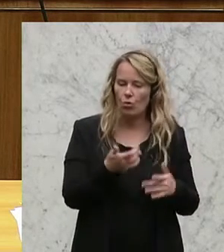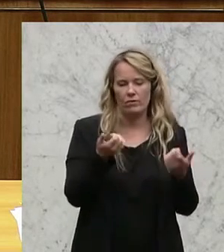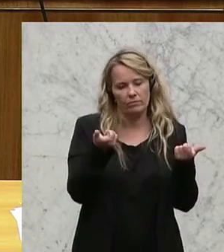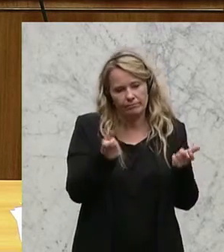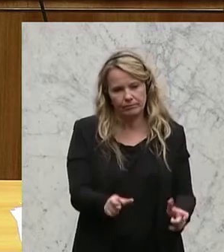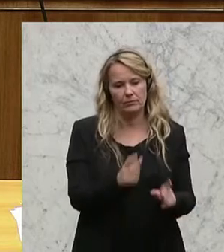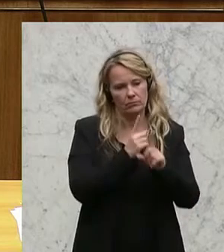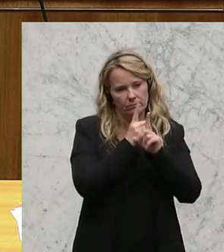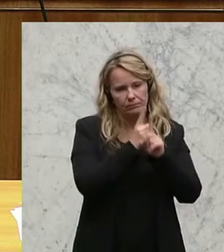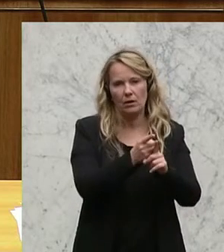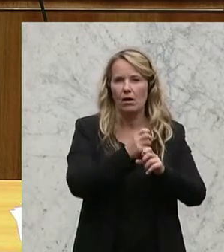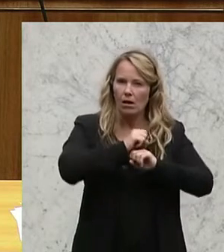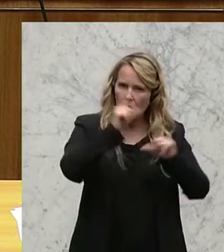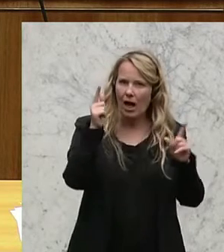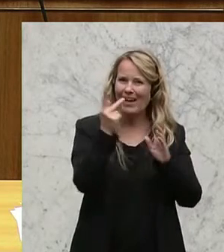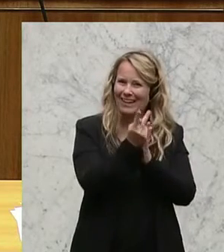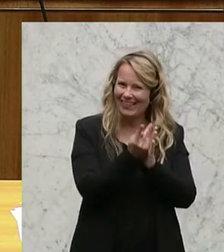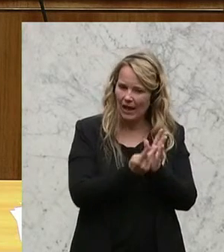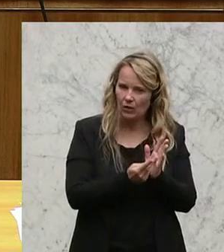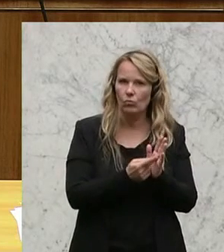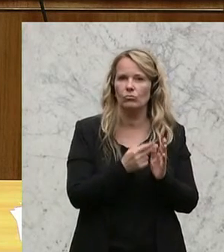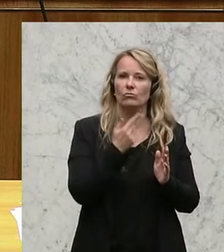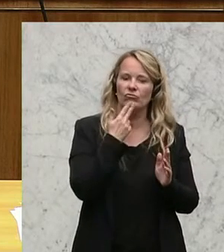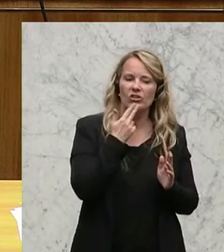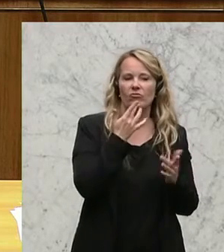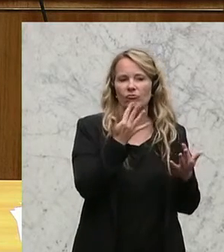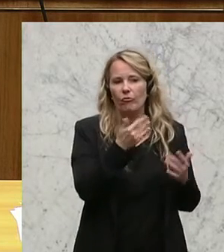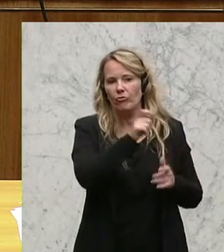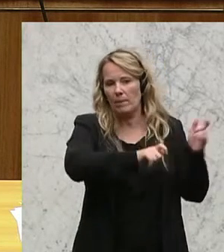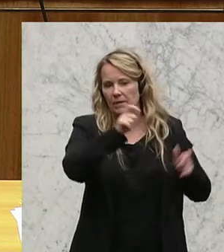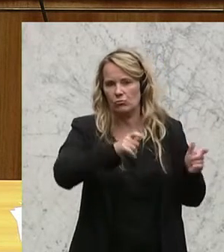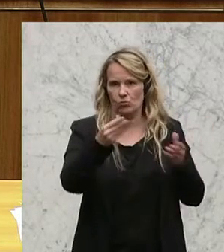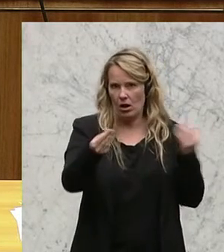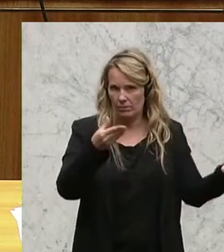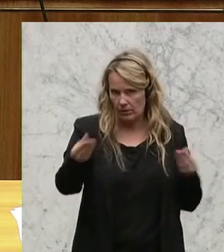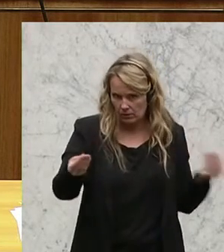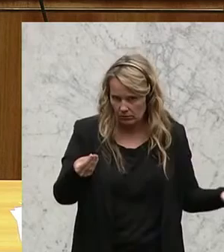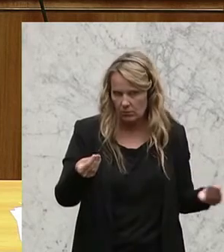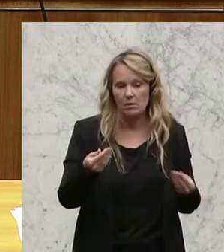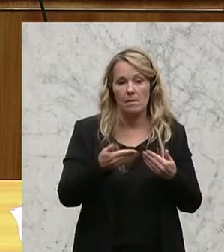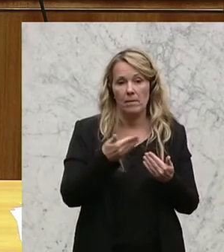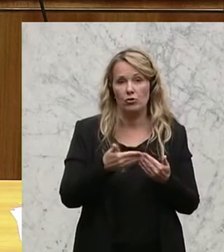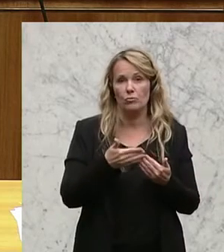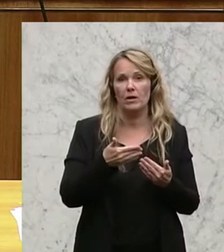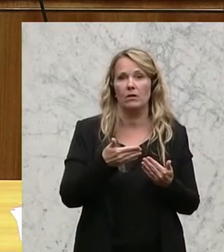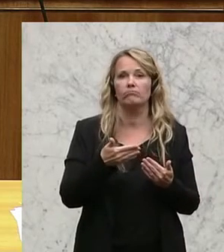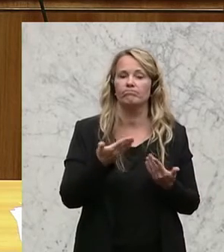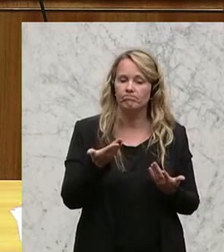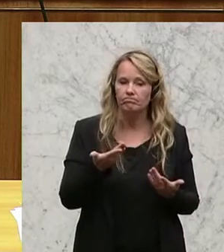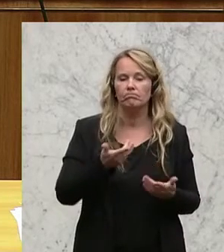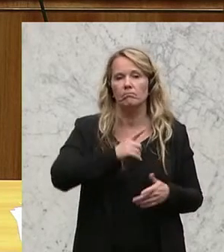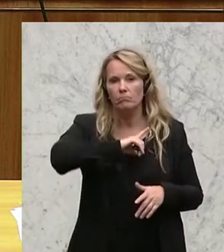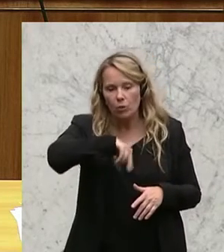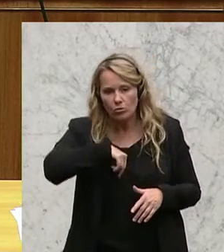und verbindlicher Kriterien für die Personalausstattung. Bei der Exekutive zum Beispiel, indem man